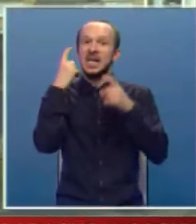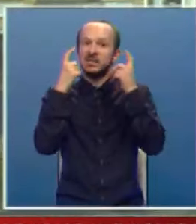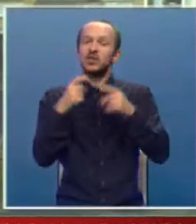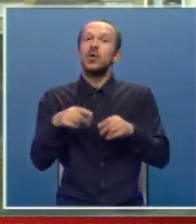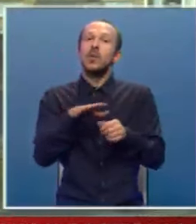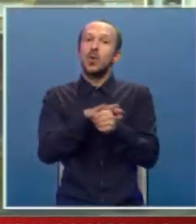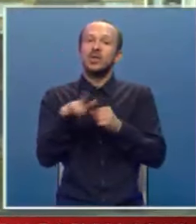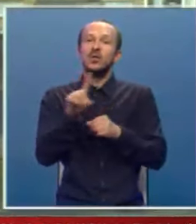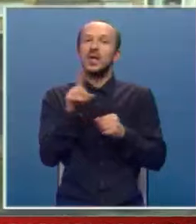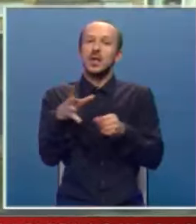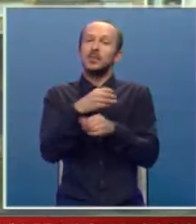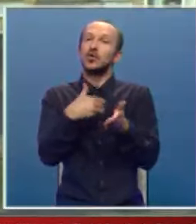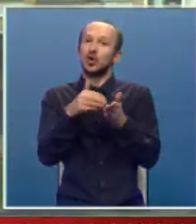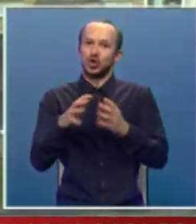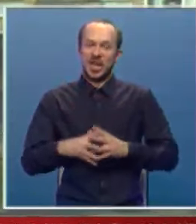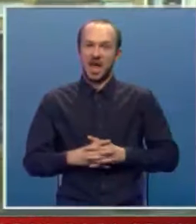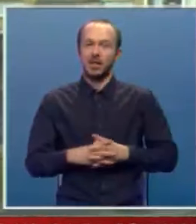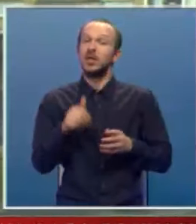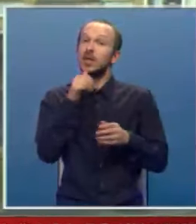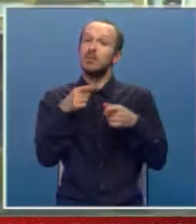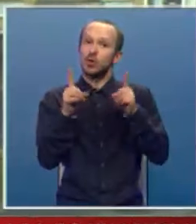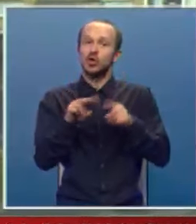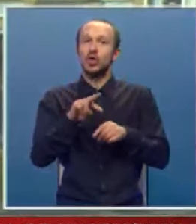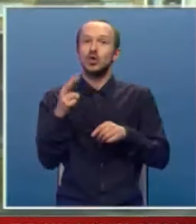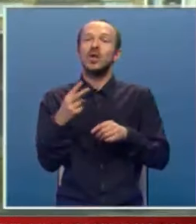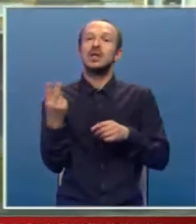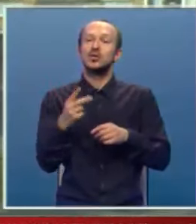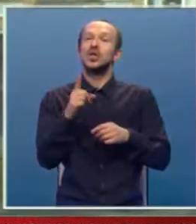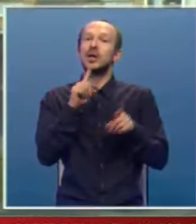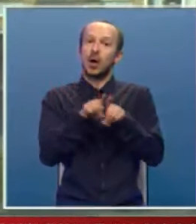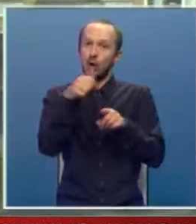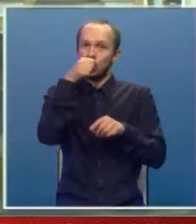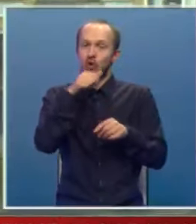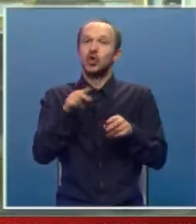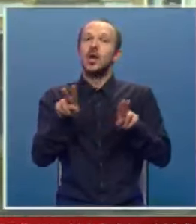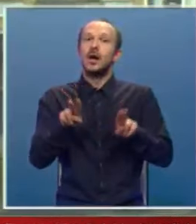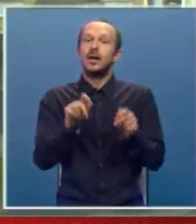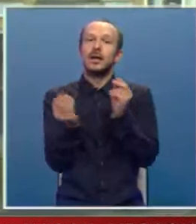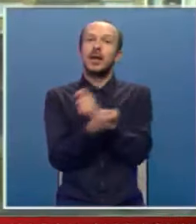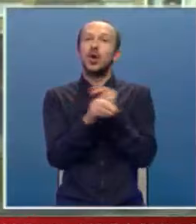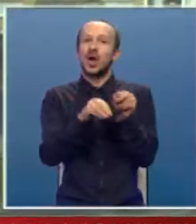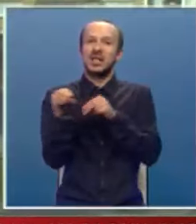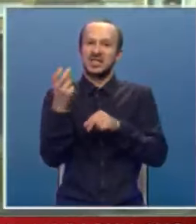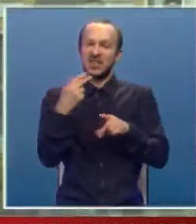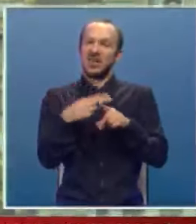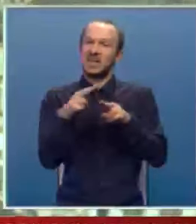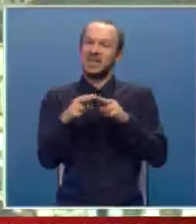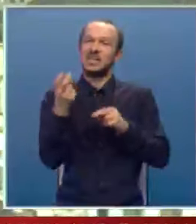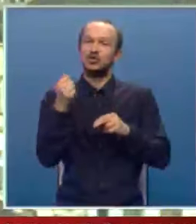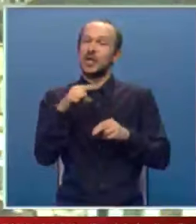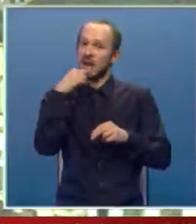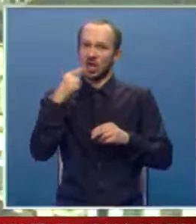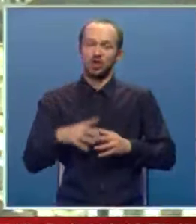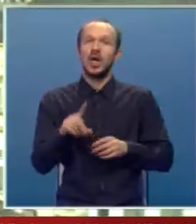pokrivanju nenamjenskog trošenja i da postoji druge solucije kao što je realokacija sredstava. Kreditno zaduženje,